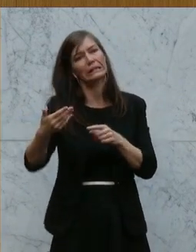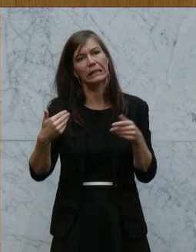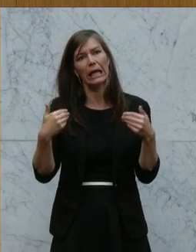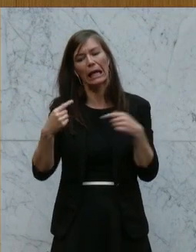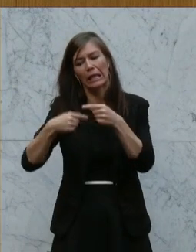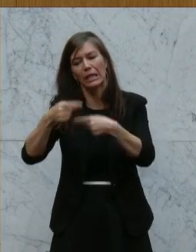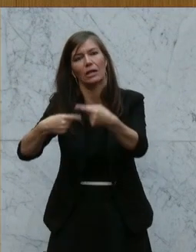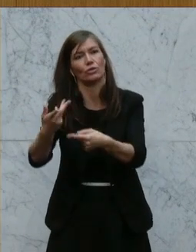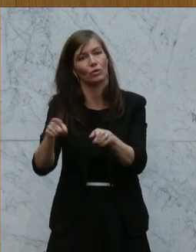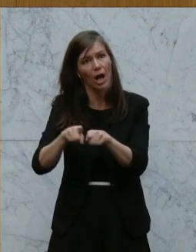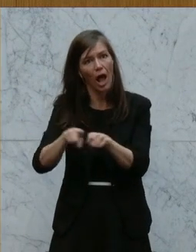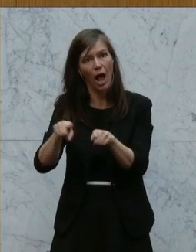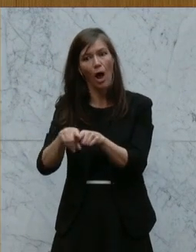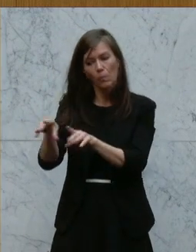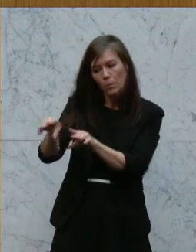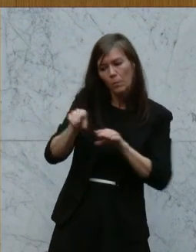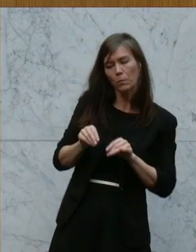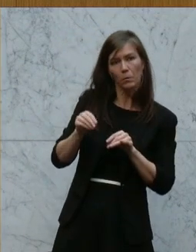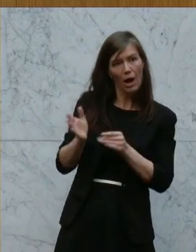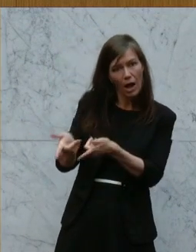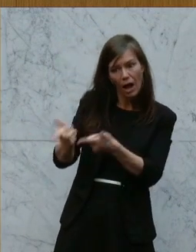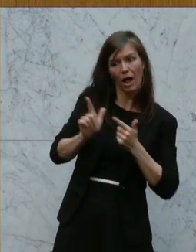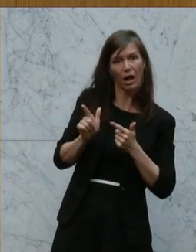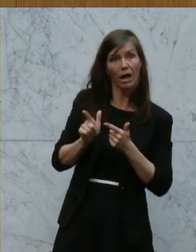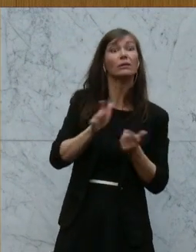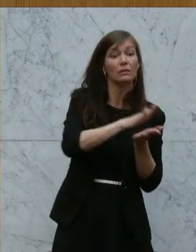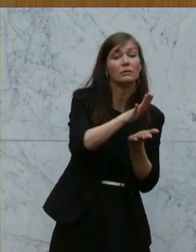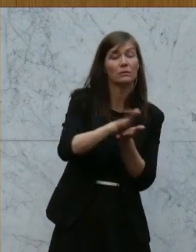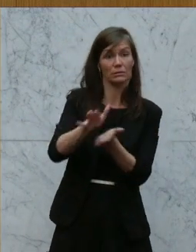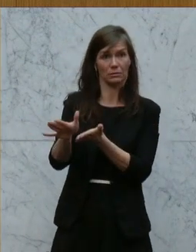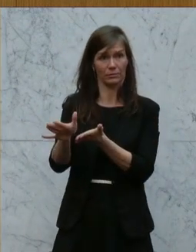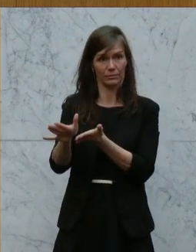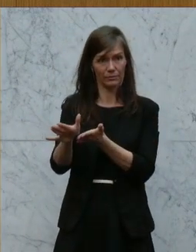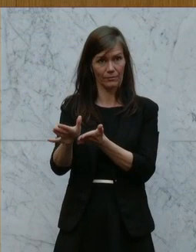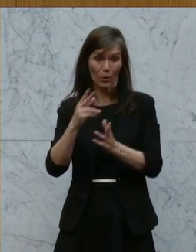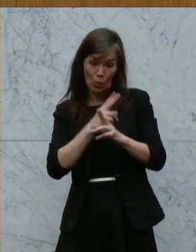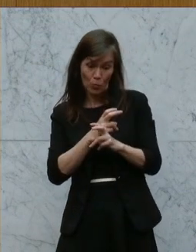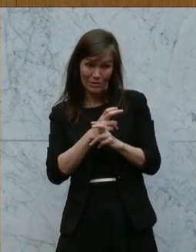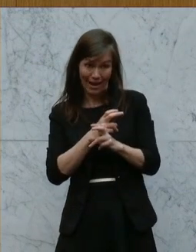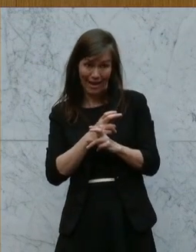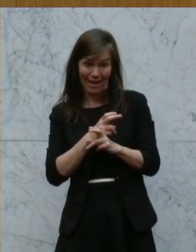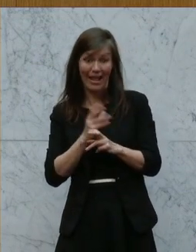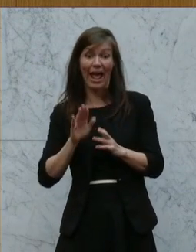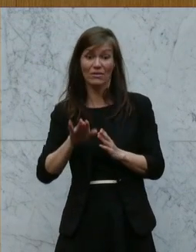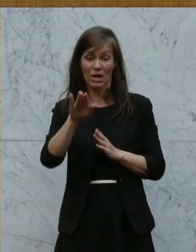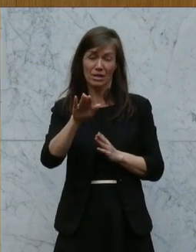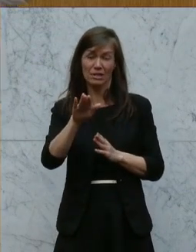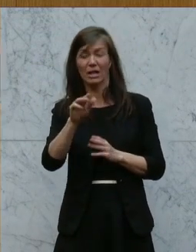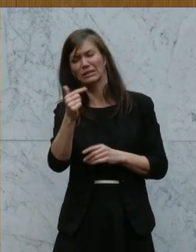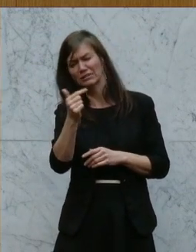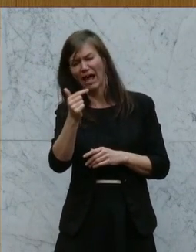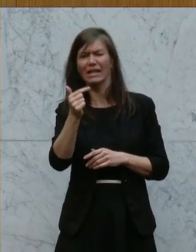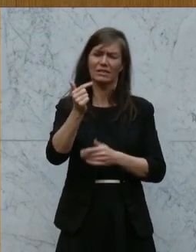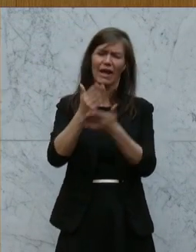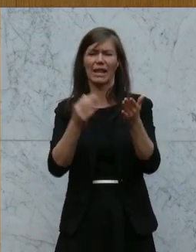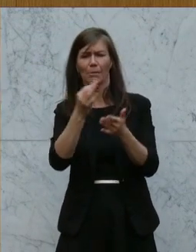Morgen. Und das Resultat ist, dass die Inflation in Österreich zwei bis zweieinhalb Prozent höher ist, als sie das sein müsste, auch im